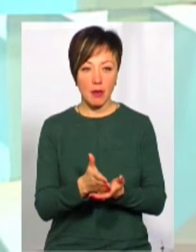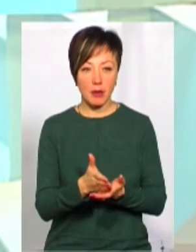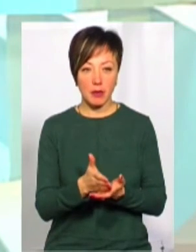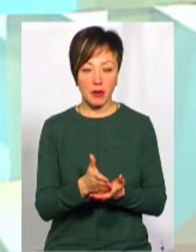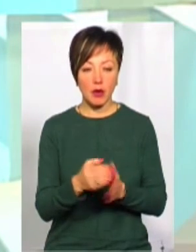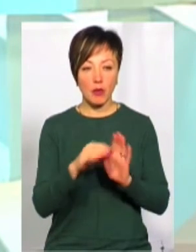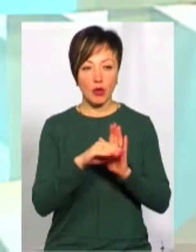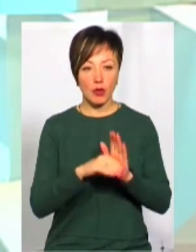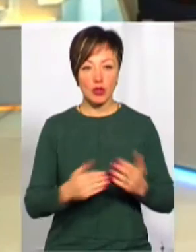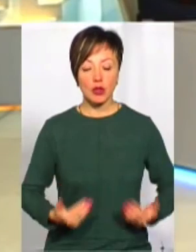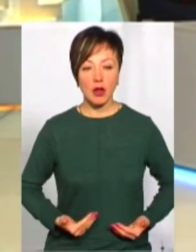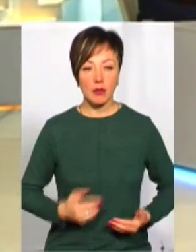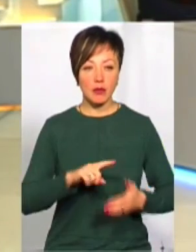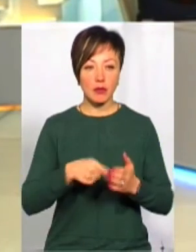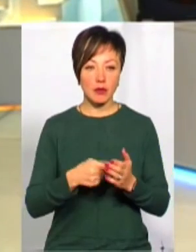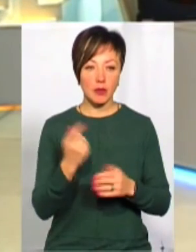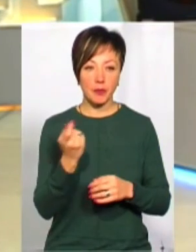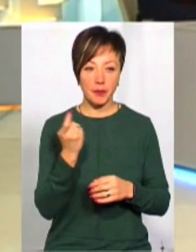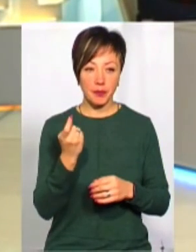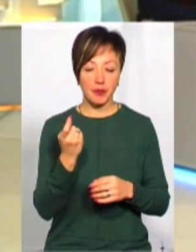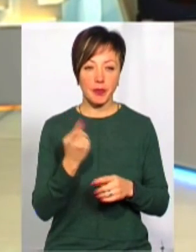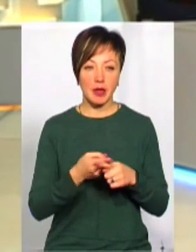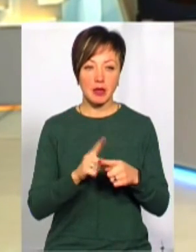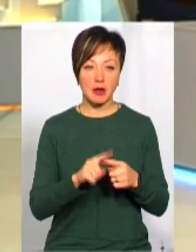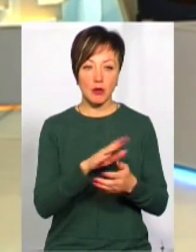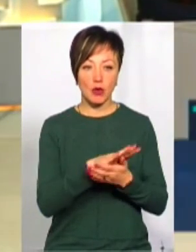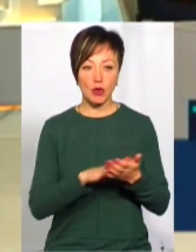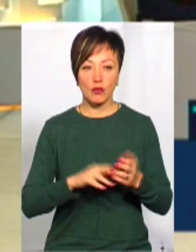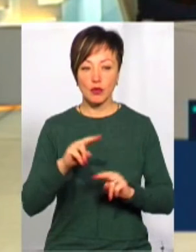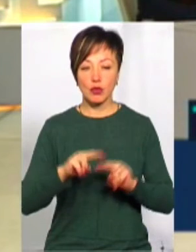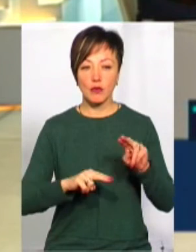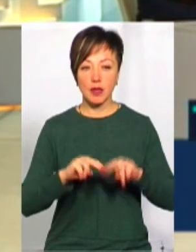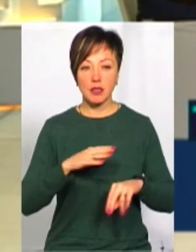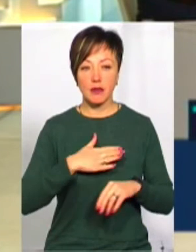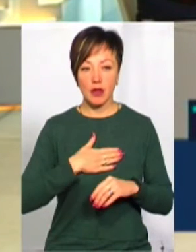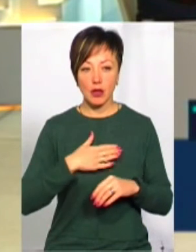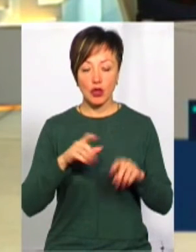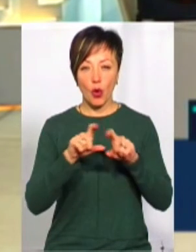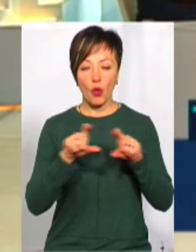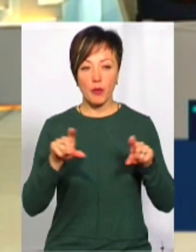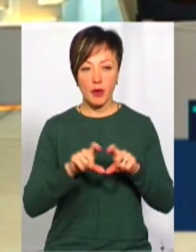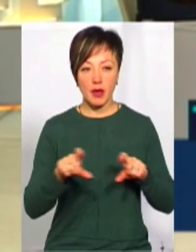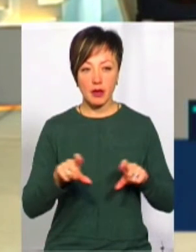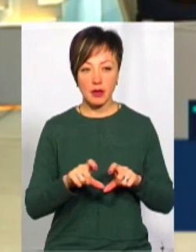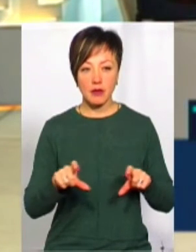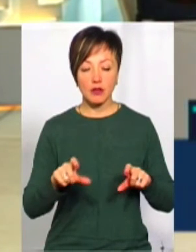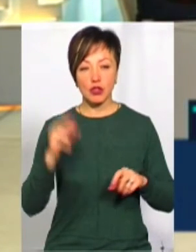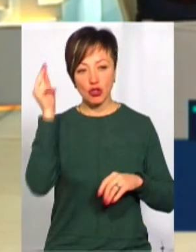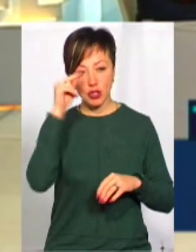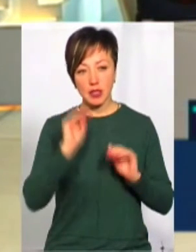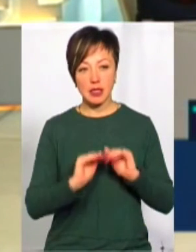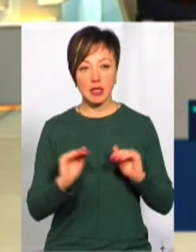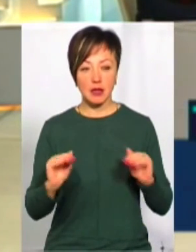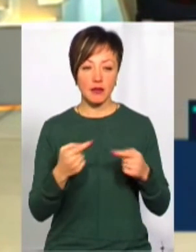програми житлово-комунального господарства, це продовження будівництва наших об'єктів, тобто будівництва шкіл,